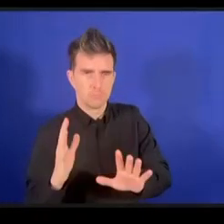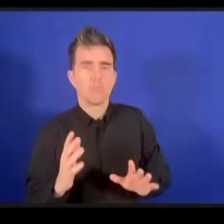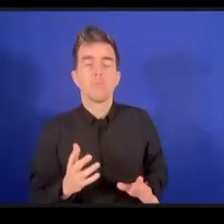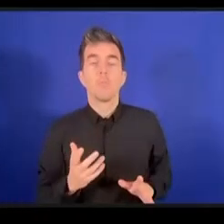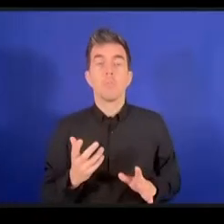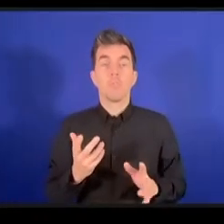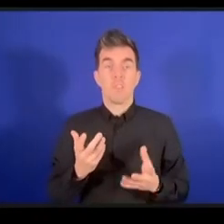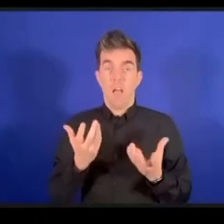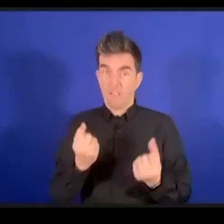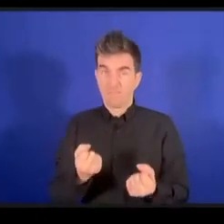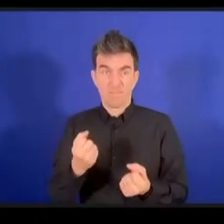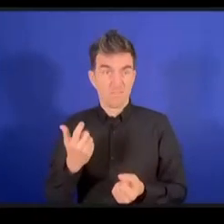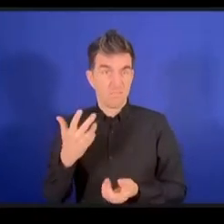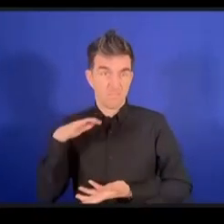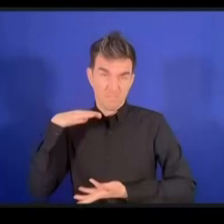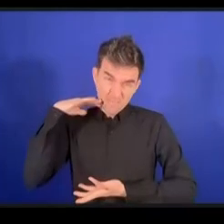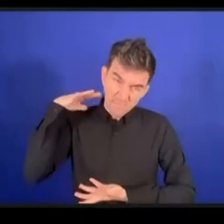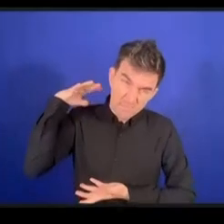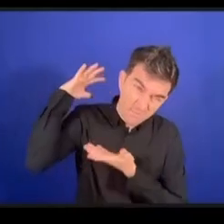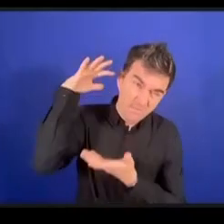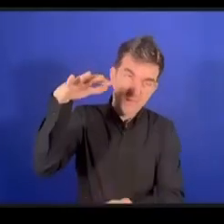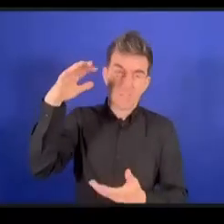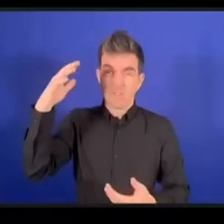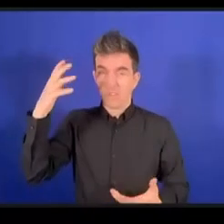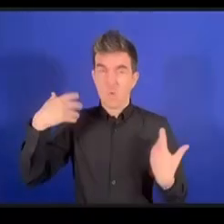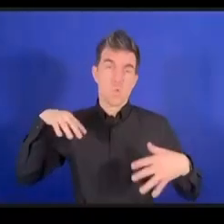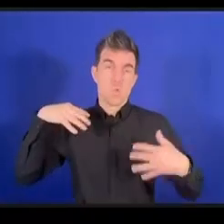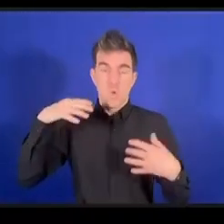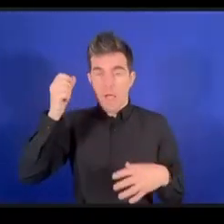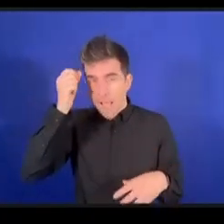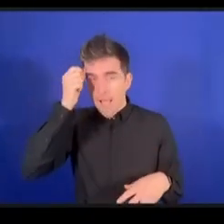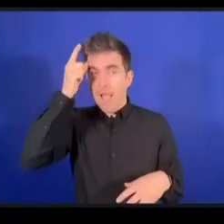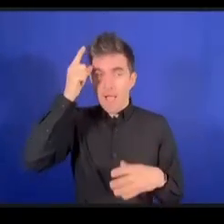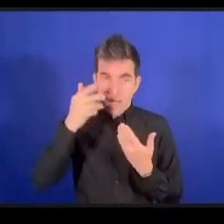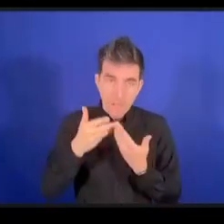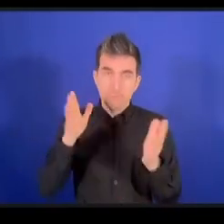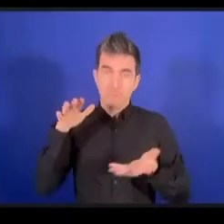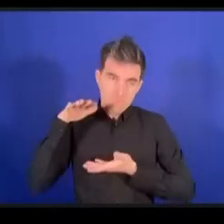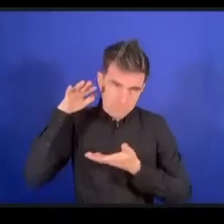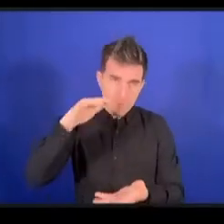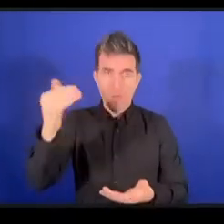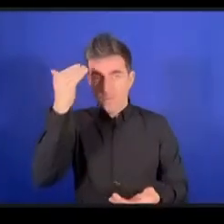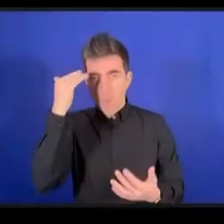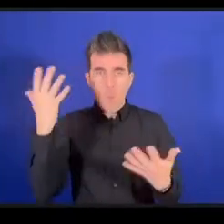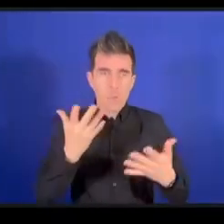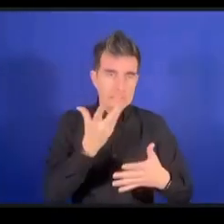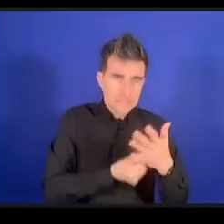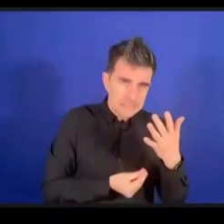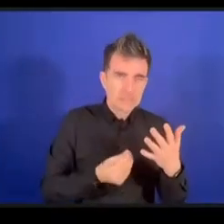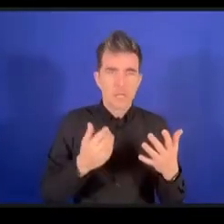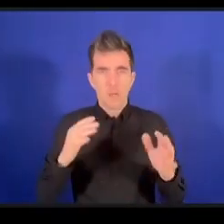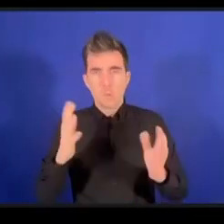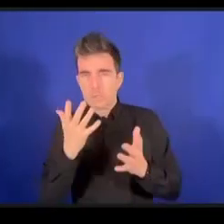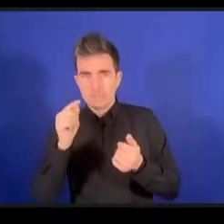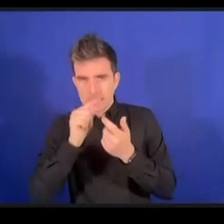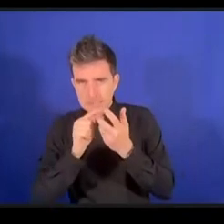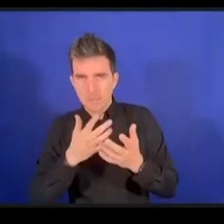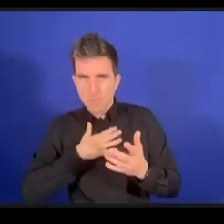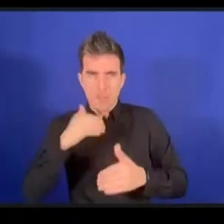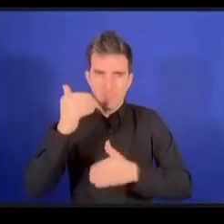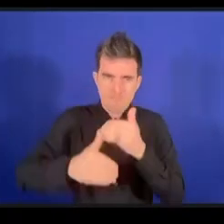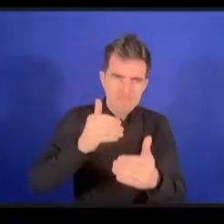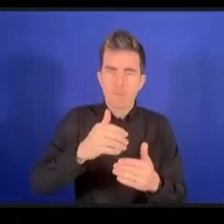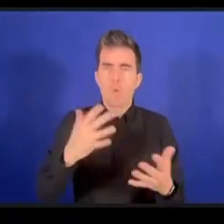هو إطار المساحة التي يجب أن نملأها بالتدابير والأعمال حتى